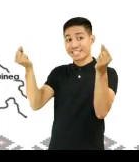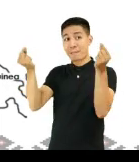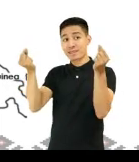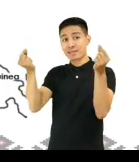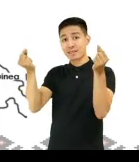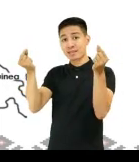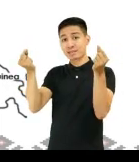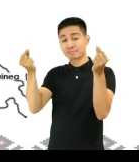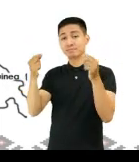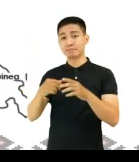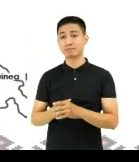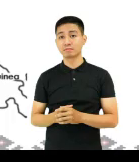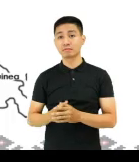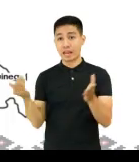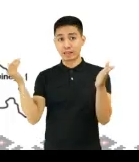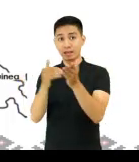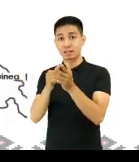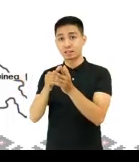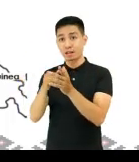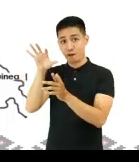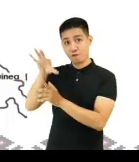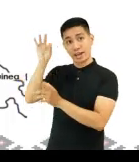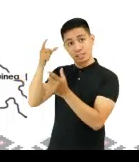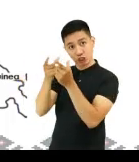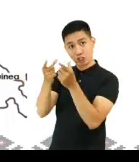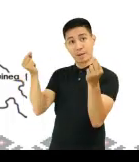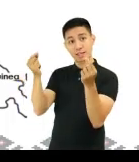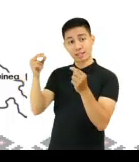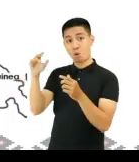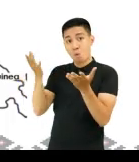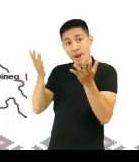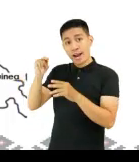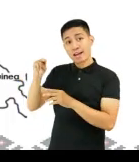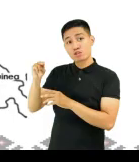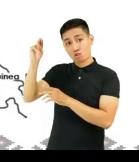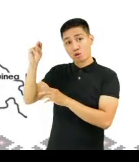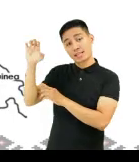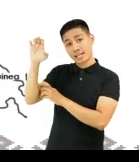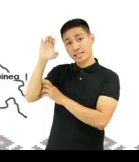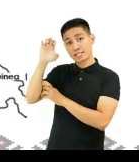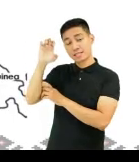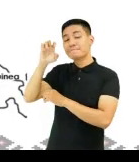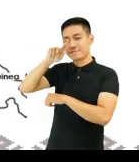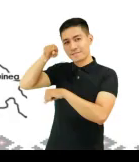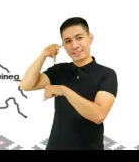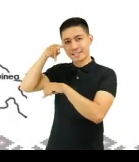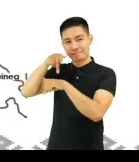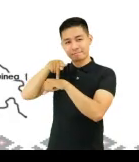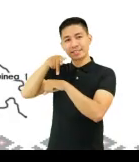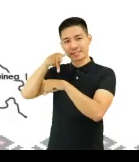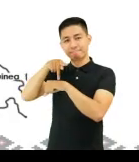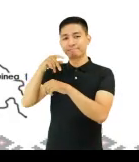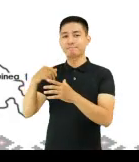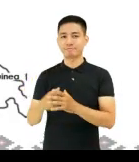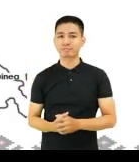silangan ng Pilipinas. Tandaan, ang bansang Japan ay matatagpuan sa gawing hilagang silangan